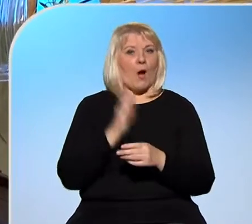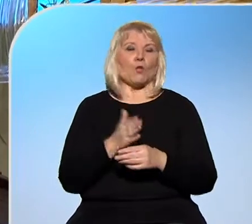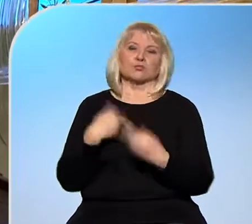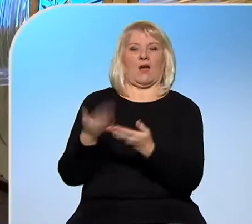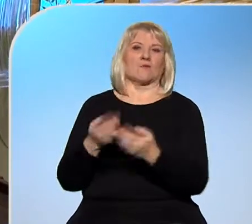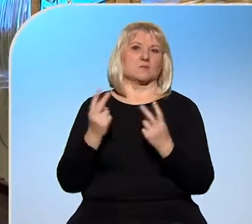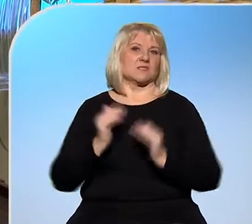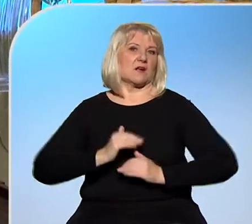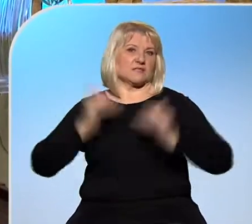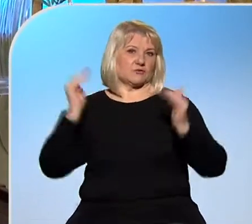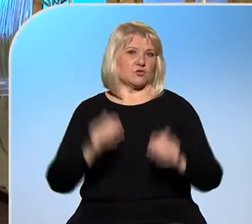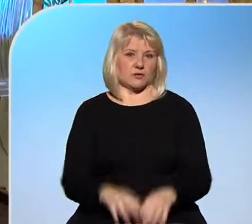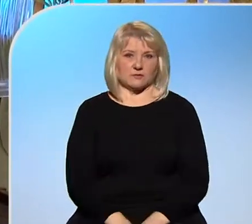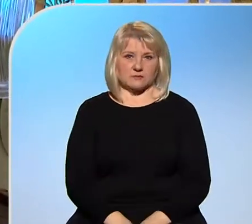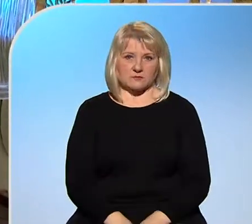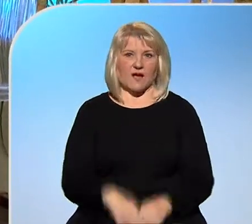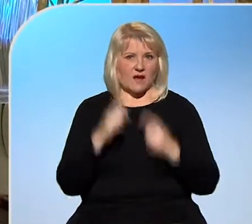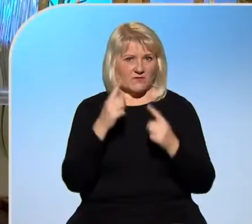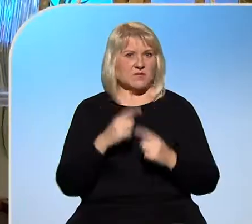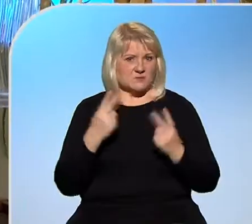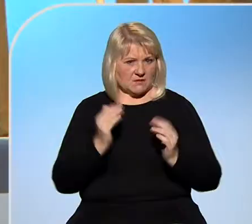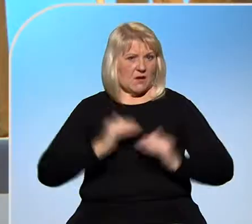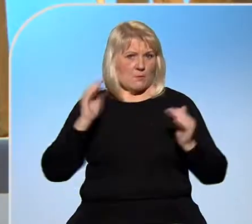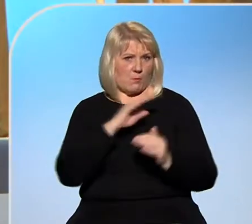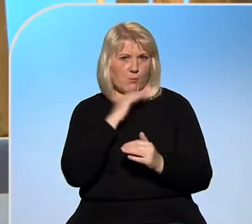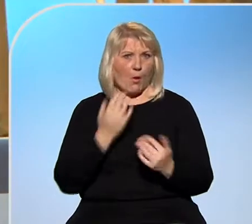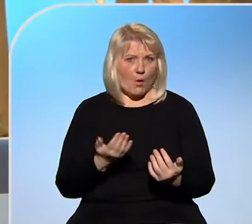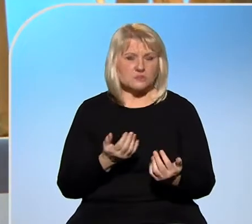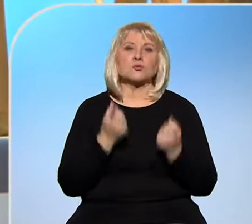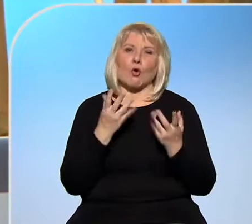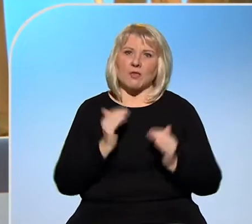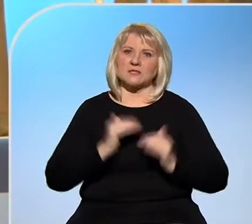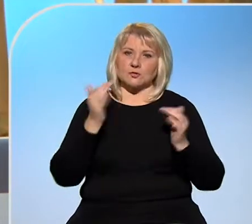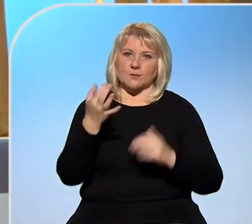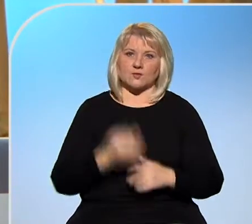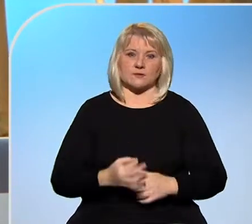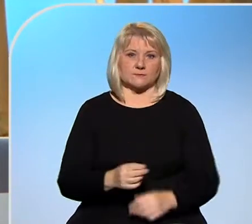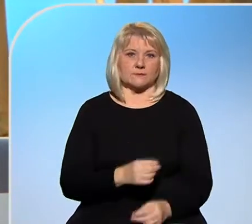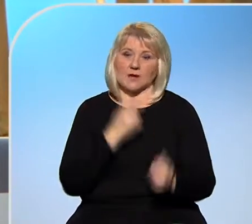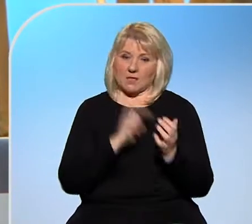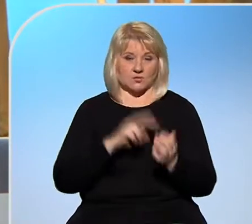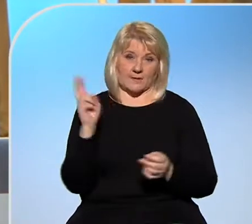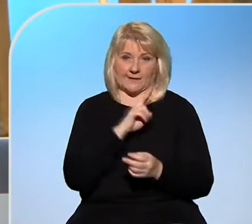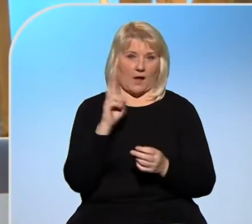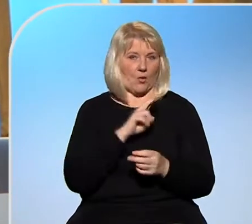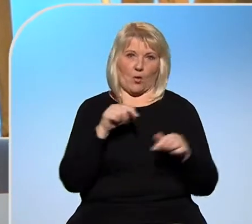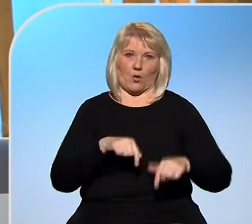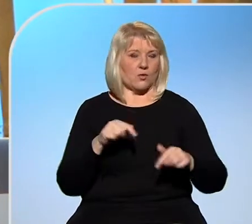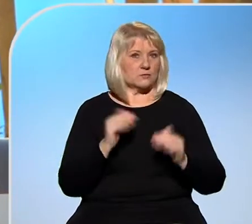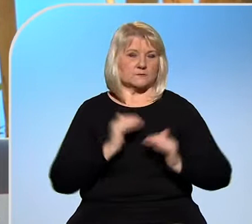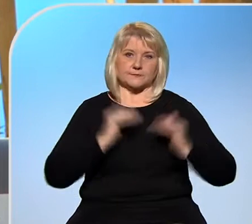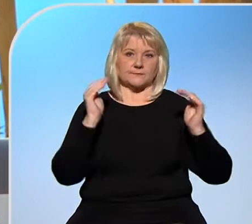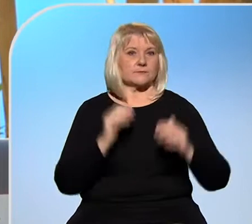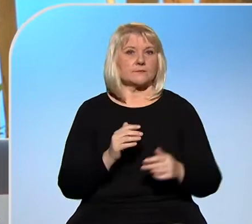zhůru. Ale roste hodně. O kolik? No, elektřina je na svém historickém maximum. Tam opravdu